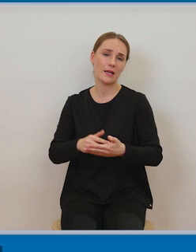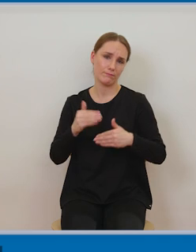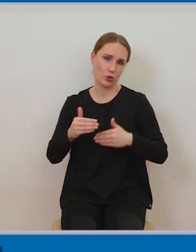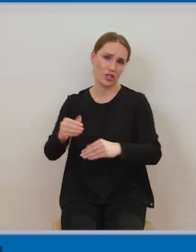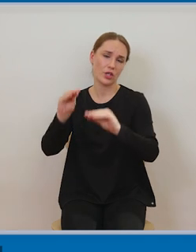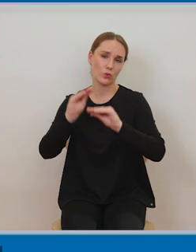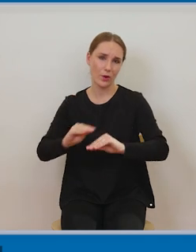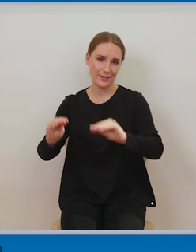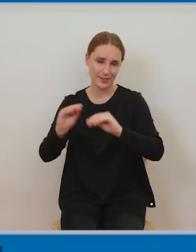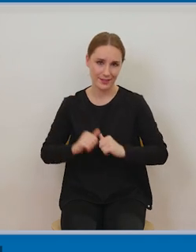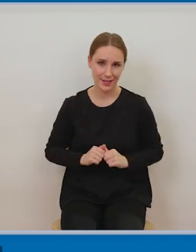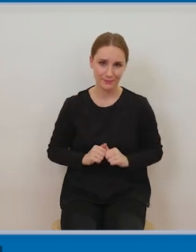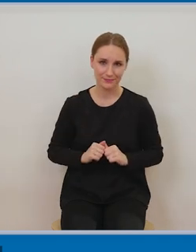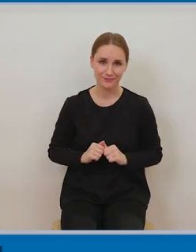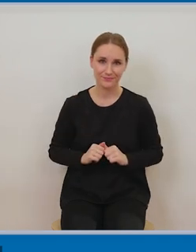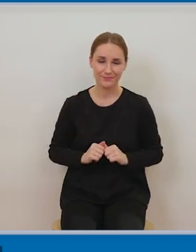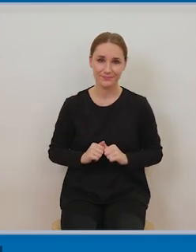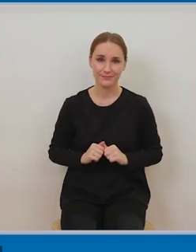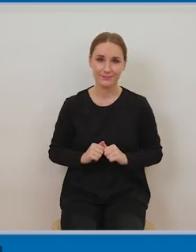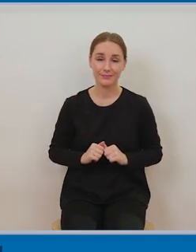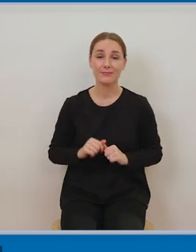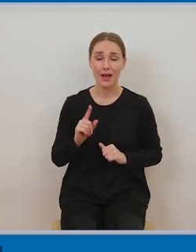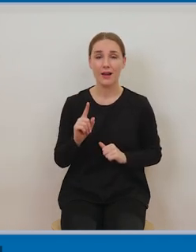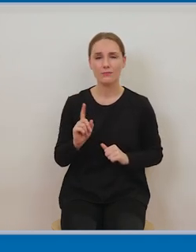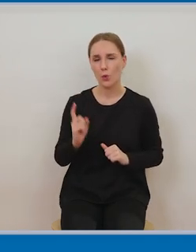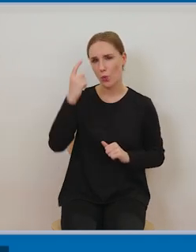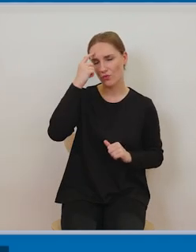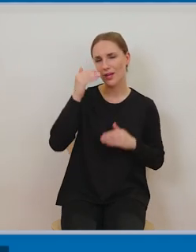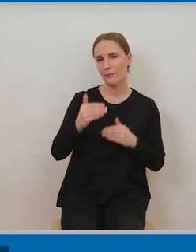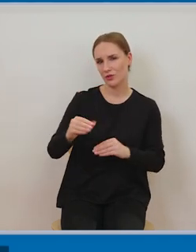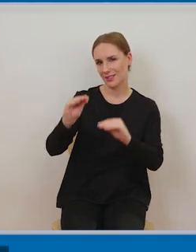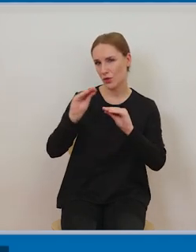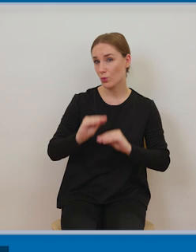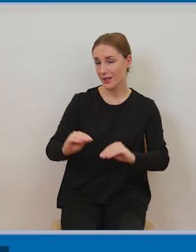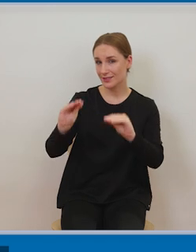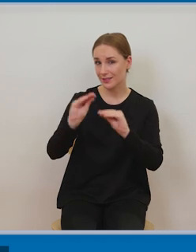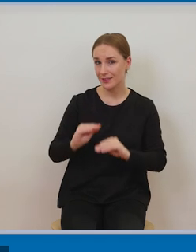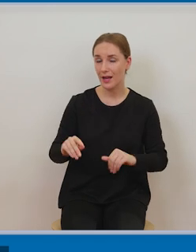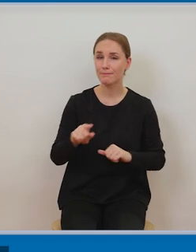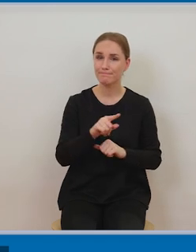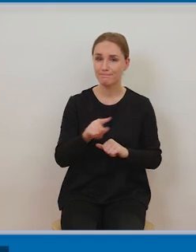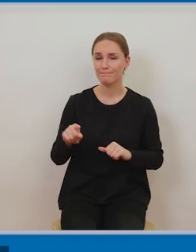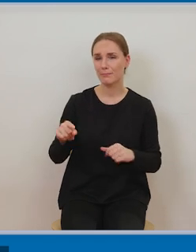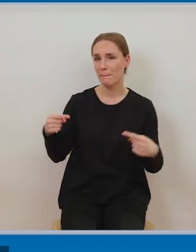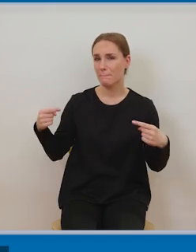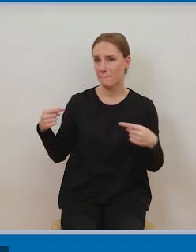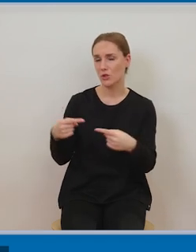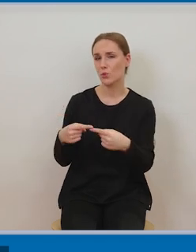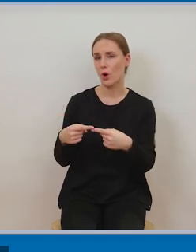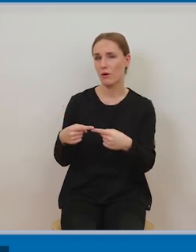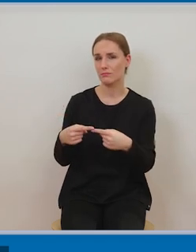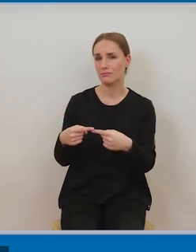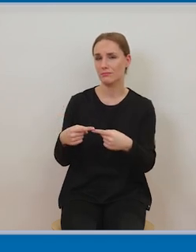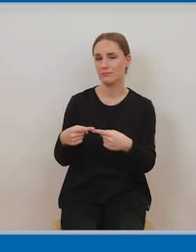adresowane do osób do studentów z niepełnosprawnościami prawo autorskie pozwala na to żeby i udostępniać